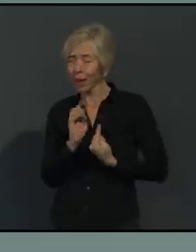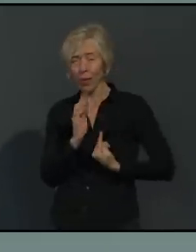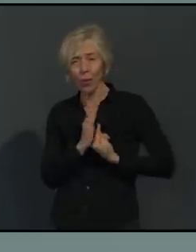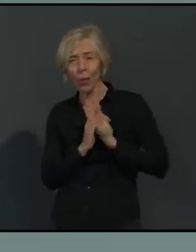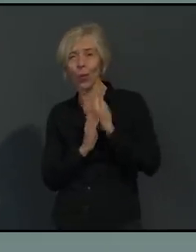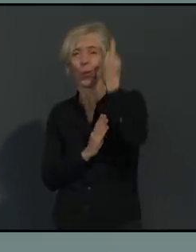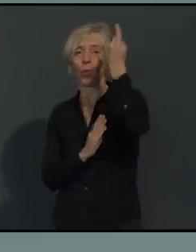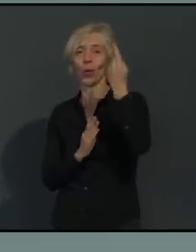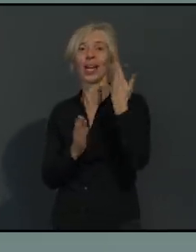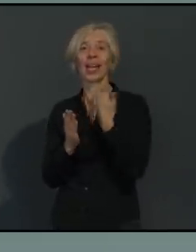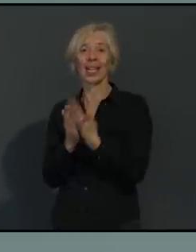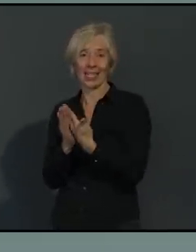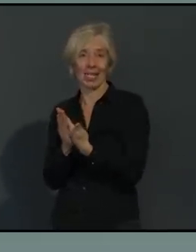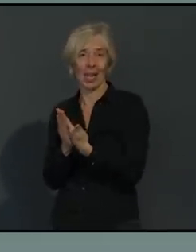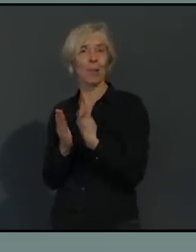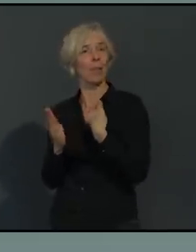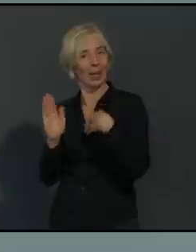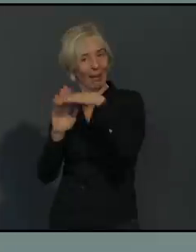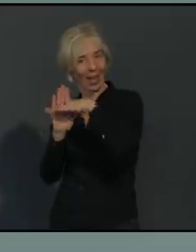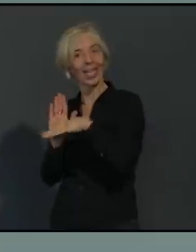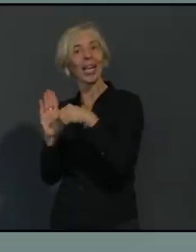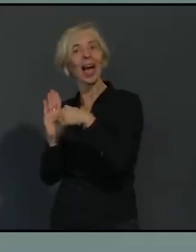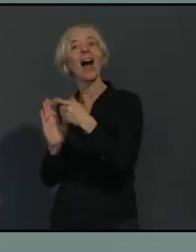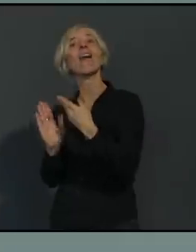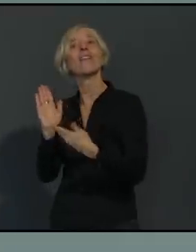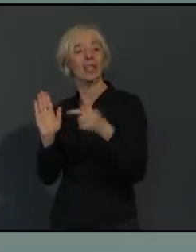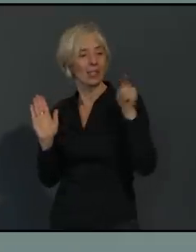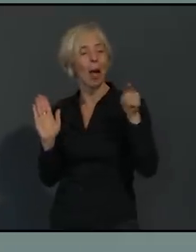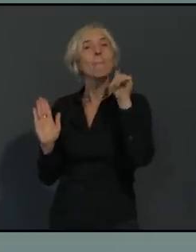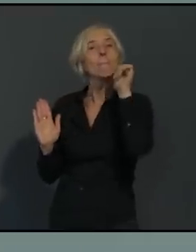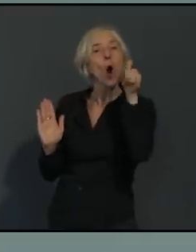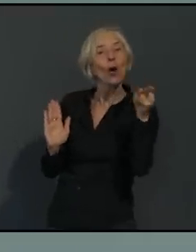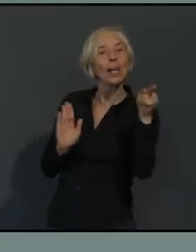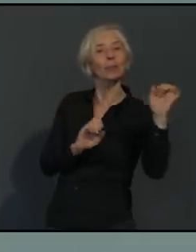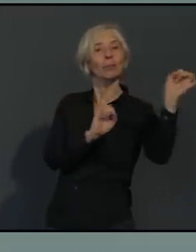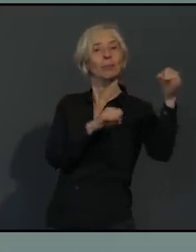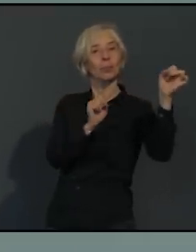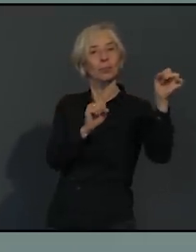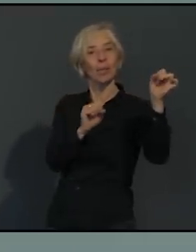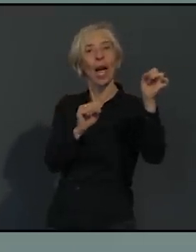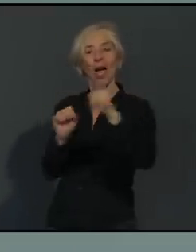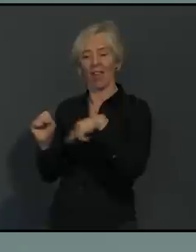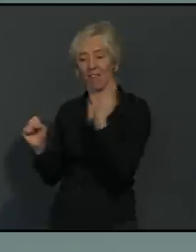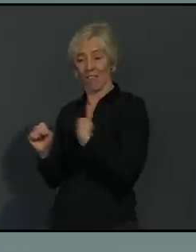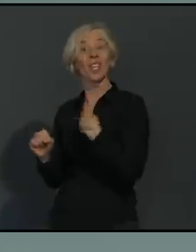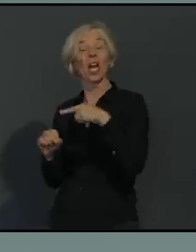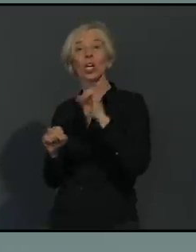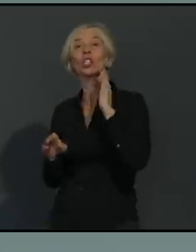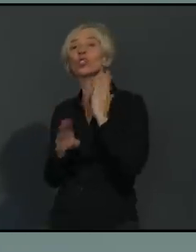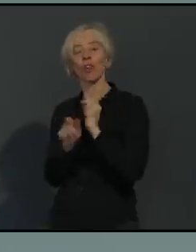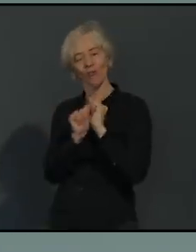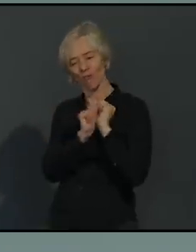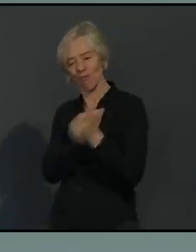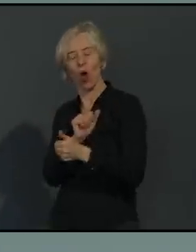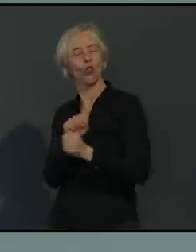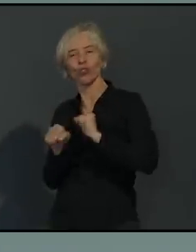wahrscheinlich morgen besprochen werden und beschlossen werden und dann ja vom Freistaat dann auch umgesetzt werden, dass wir die eben so weit möglich parallel